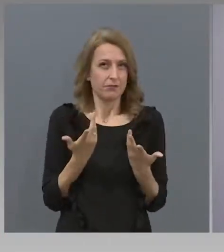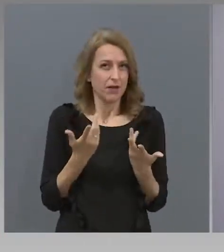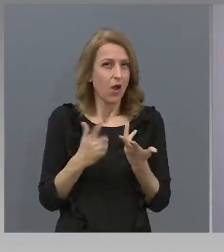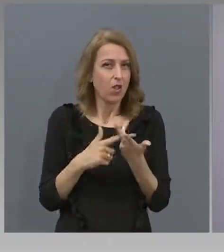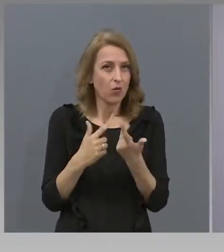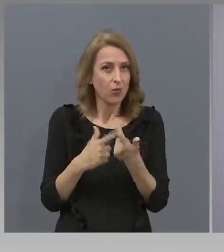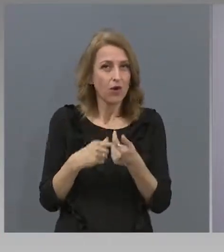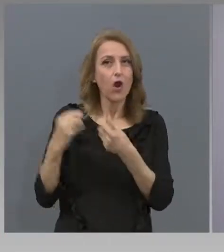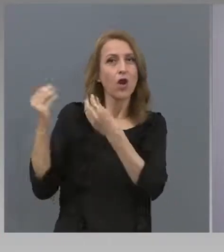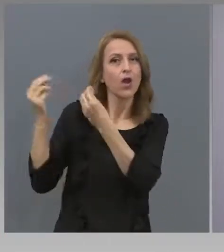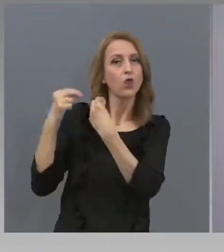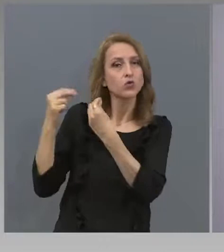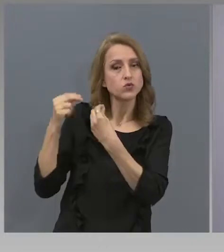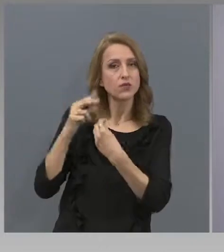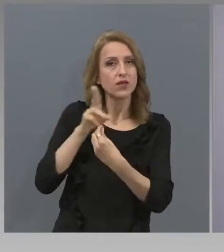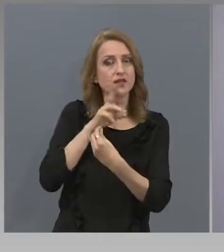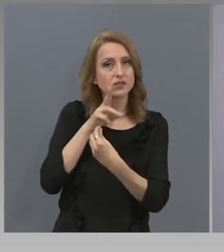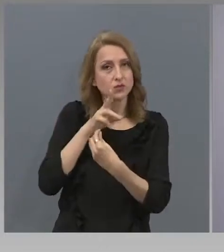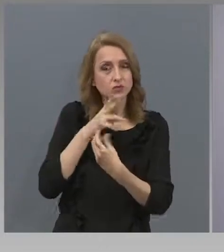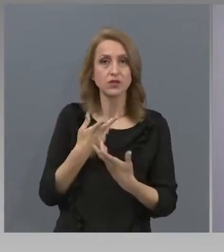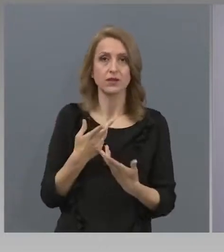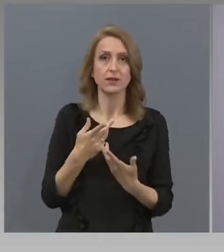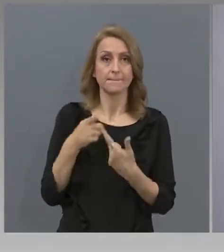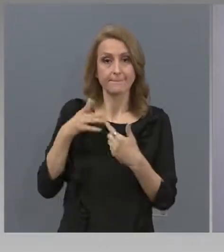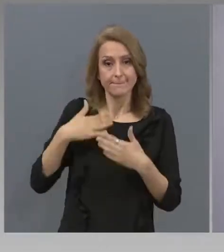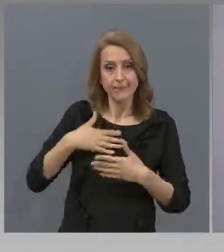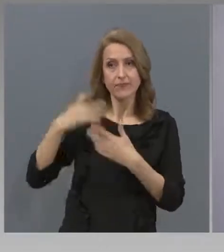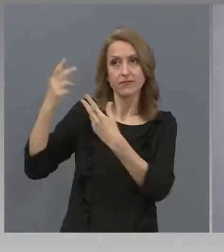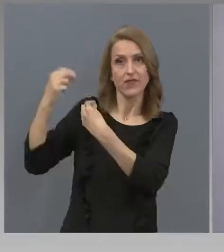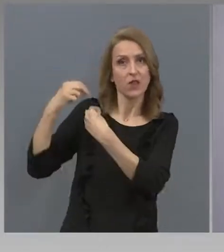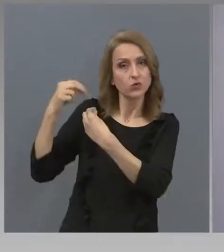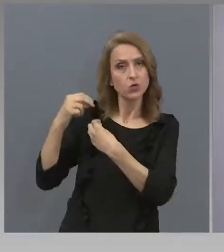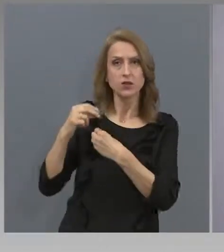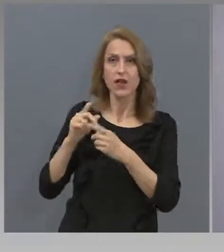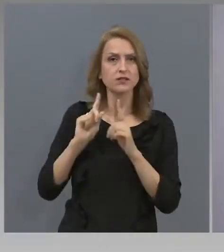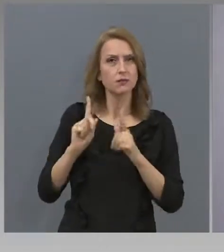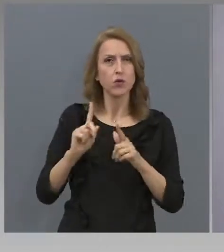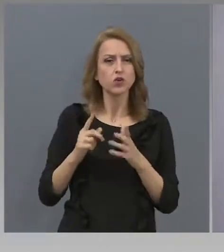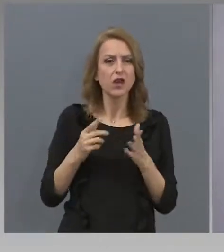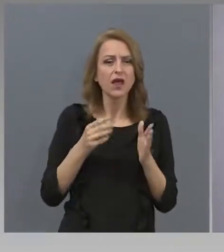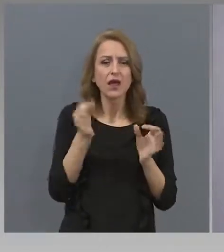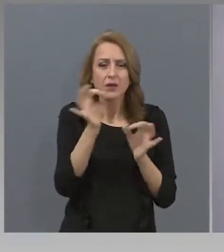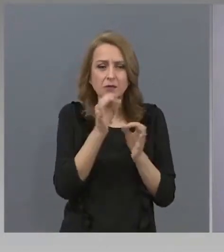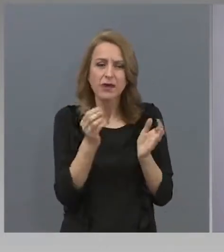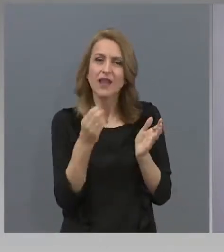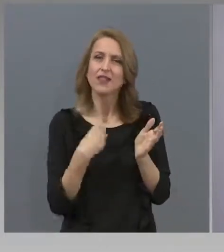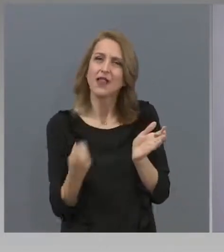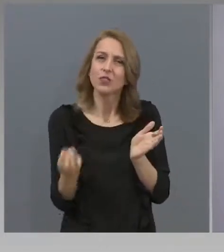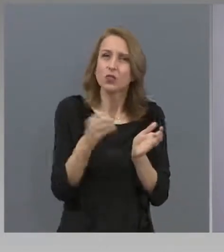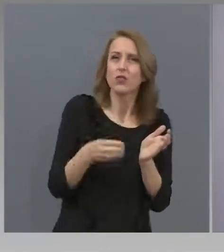Възможно ли ще след тях децата да навакса целя този пропуснат материал за тези месеци?